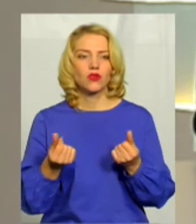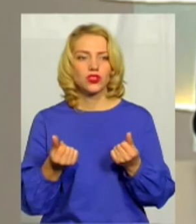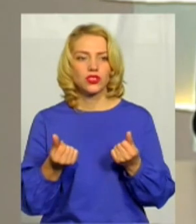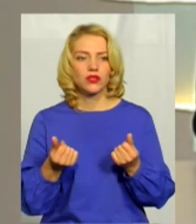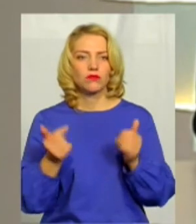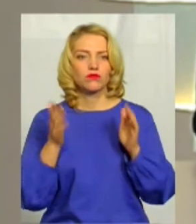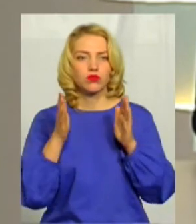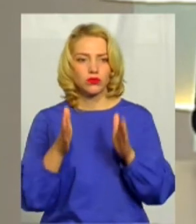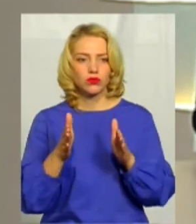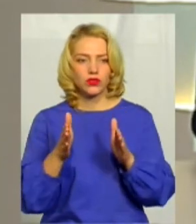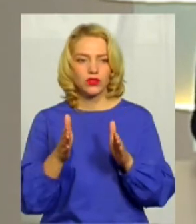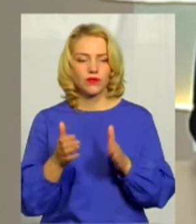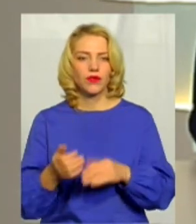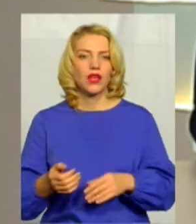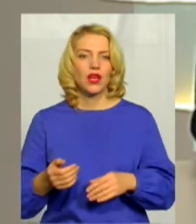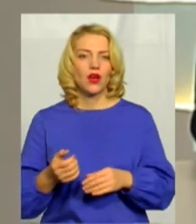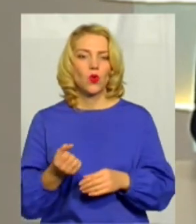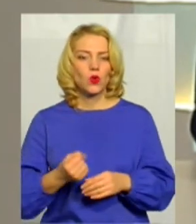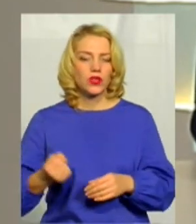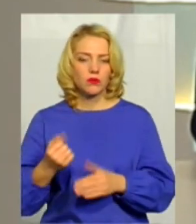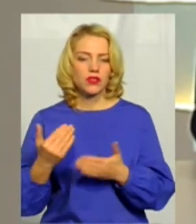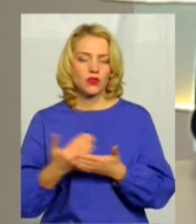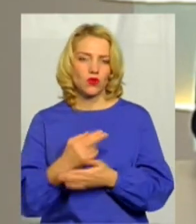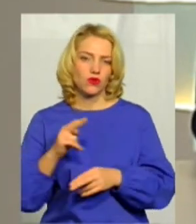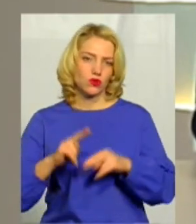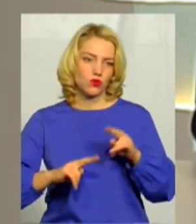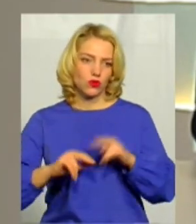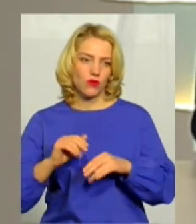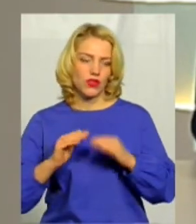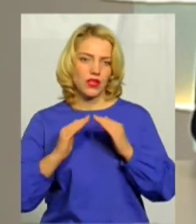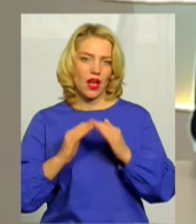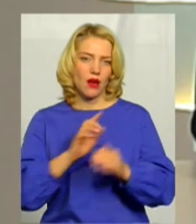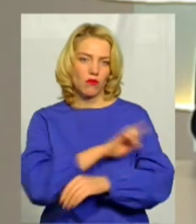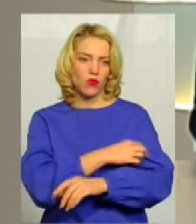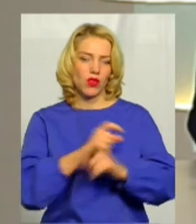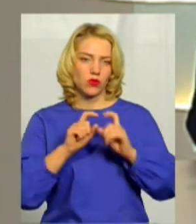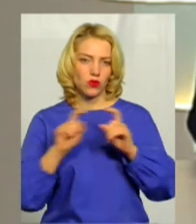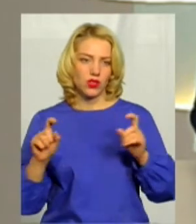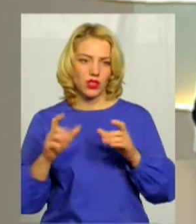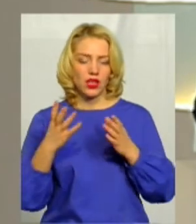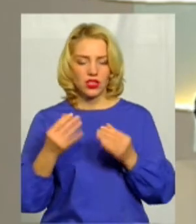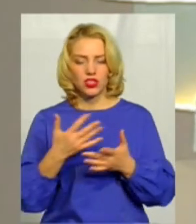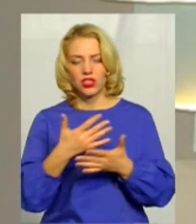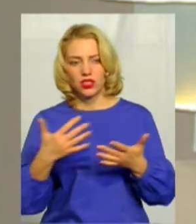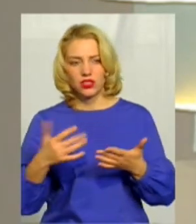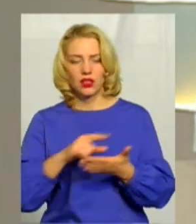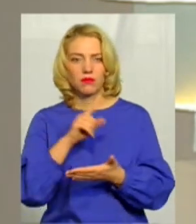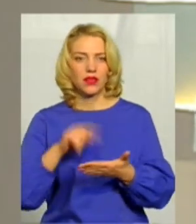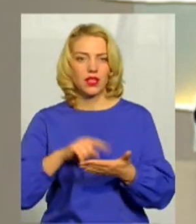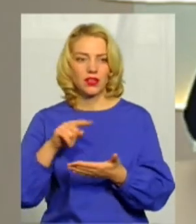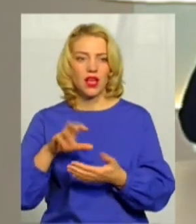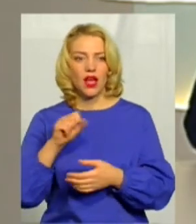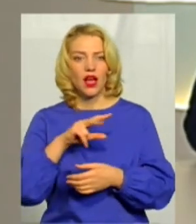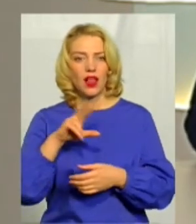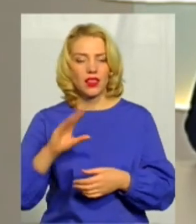будуть утримуватися новозбудовані амбулаторії? І ще низка запитань, однак